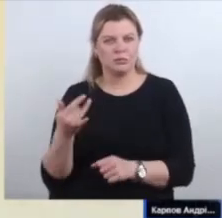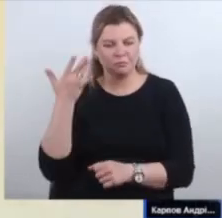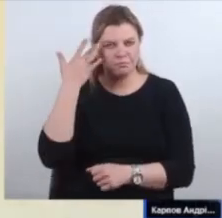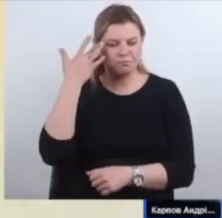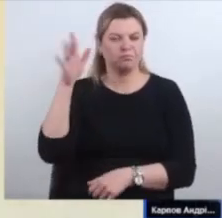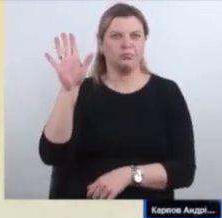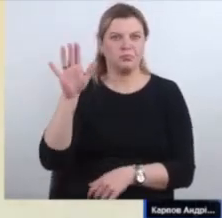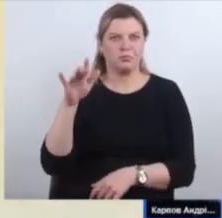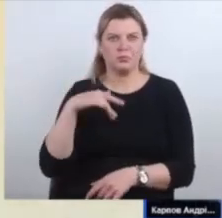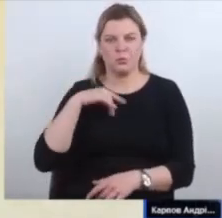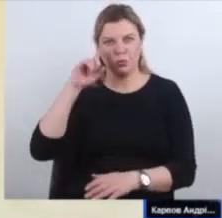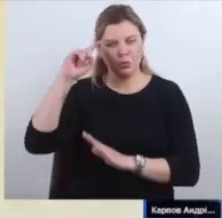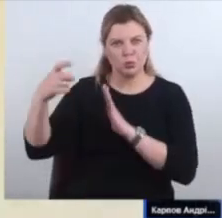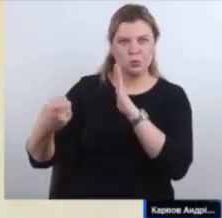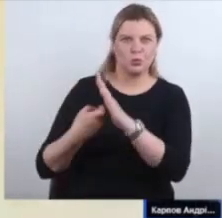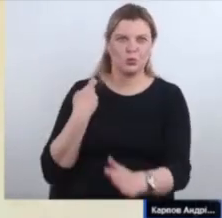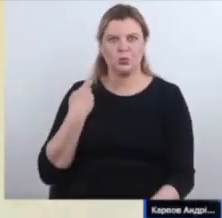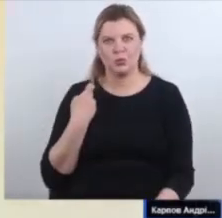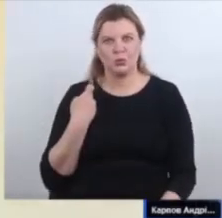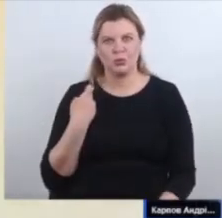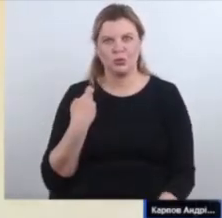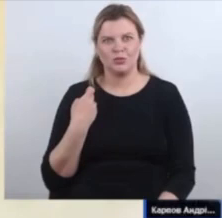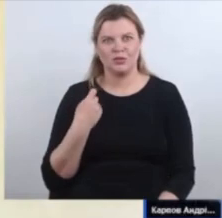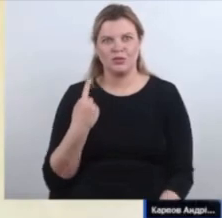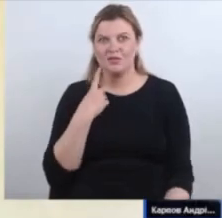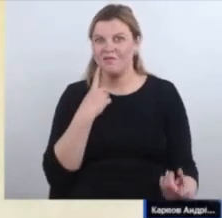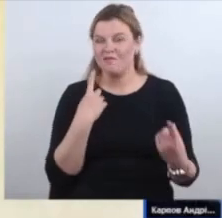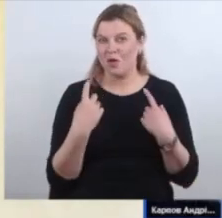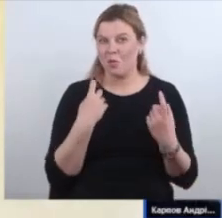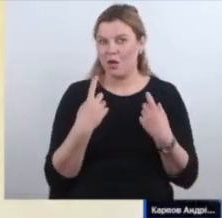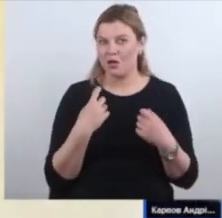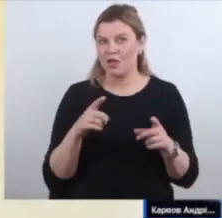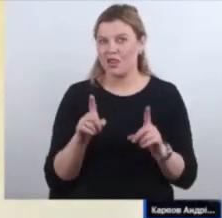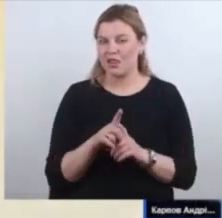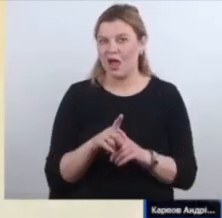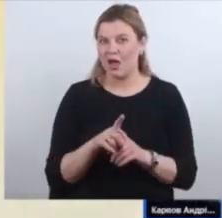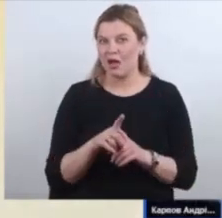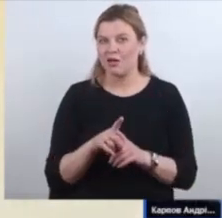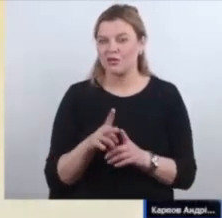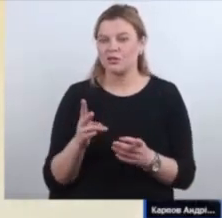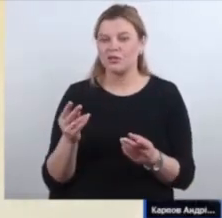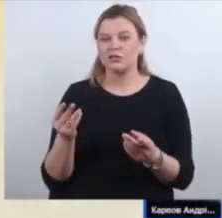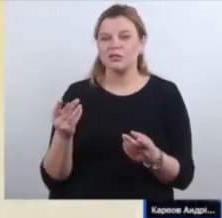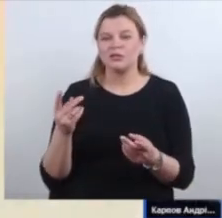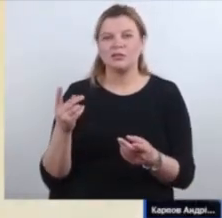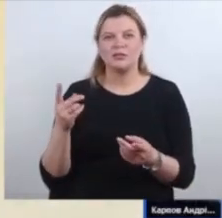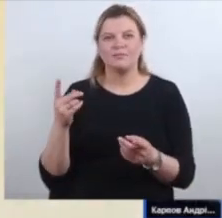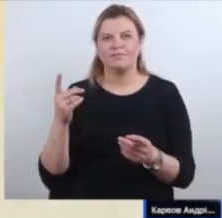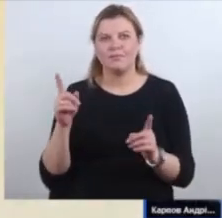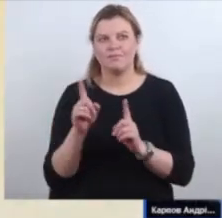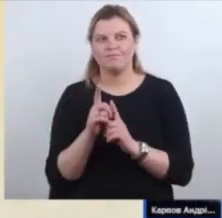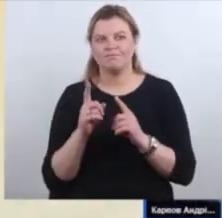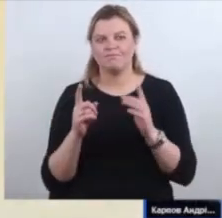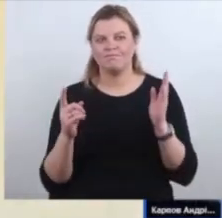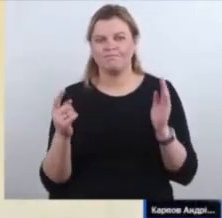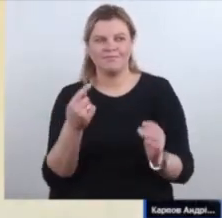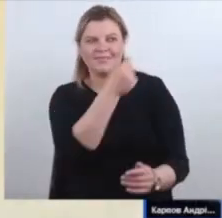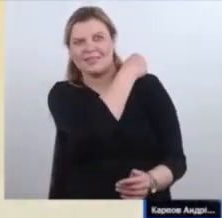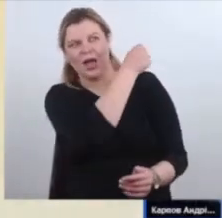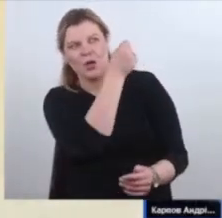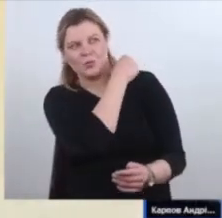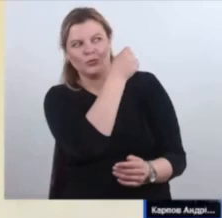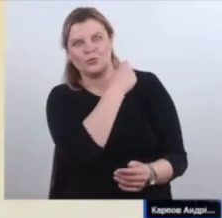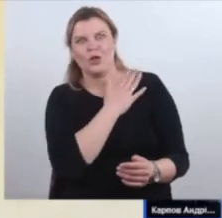дізналися інформацію, так кажучи, залаштунків нашого політичного життя